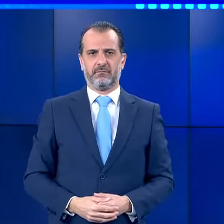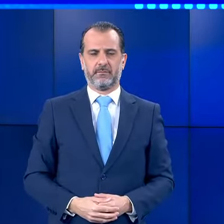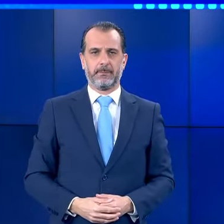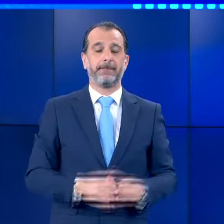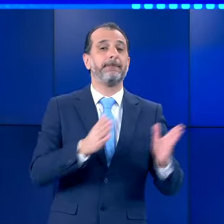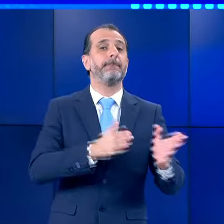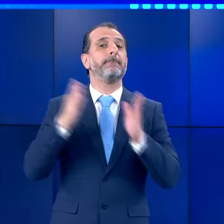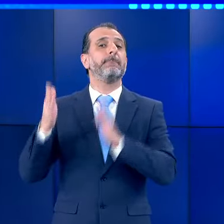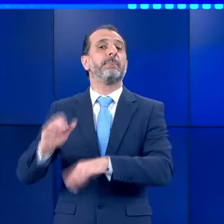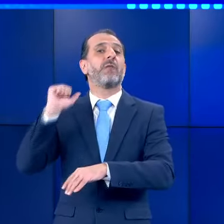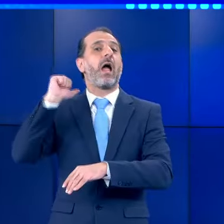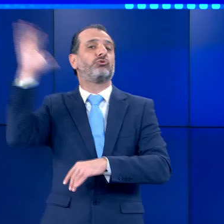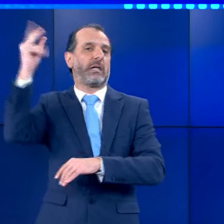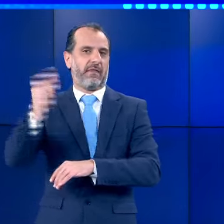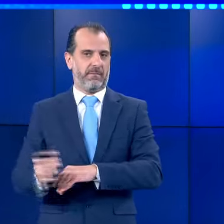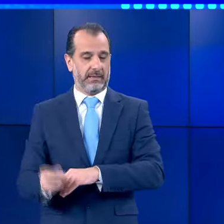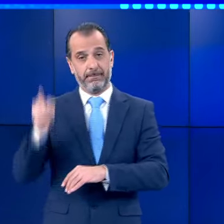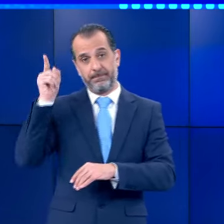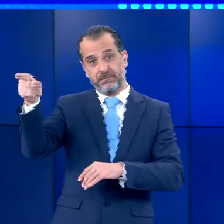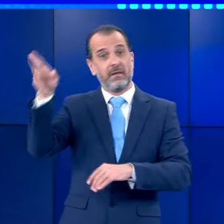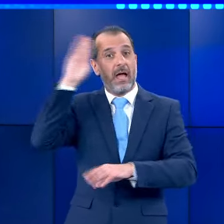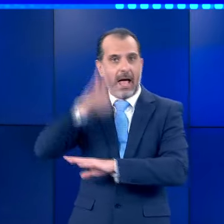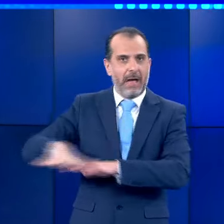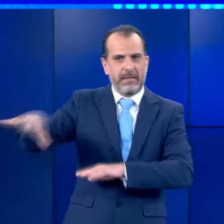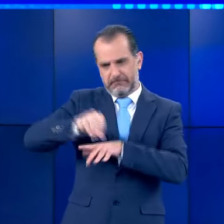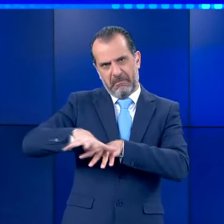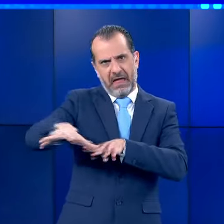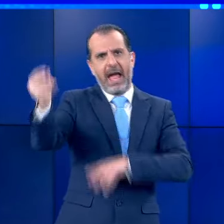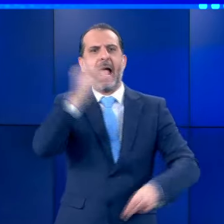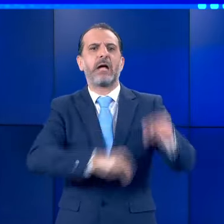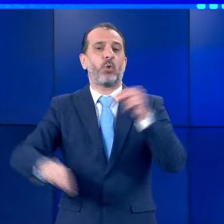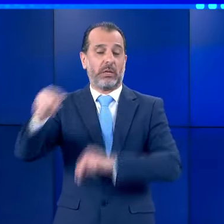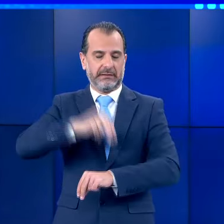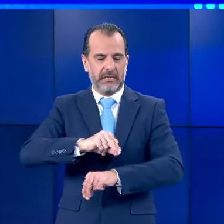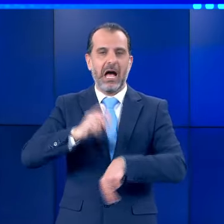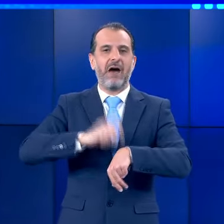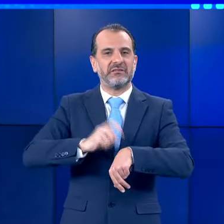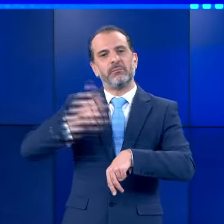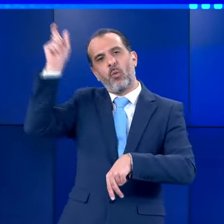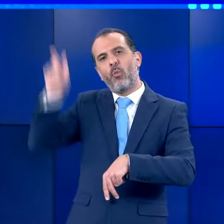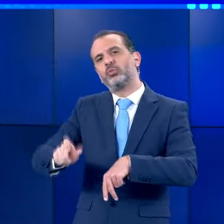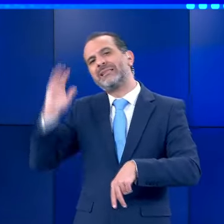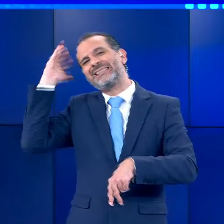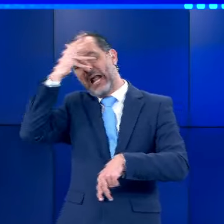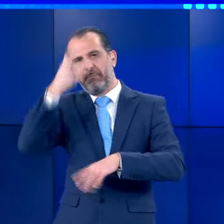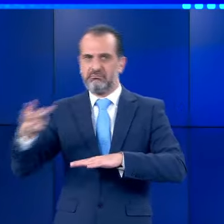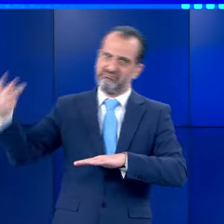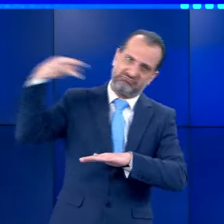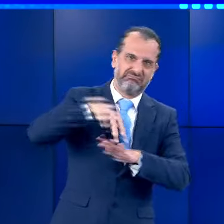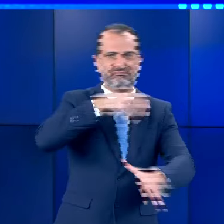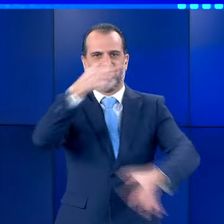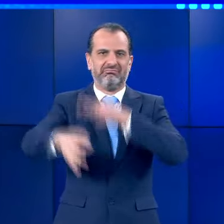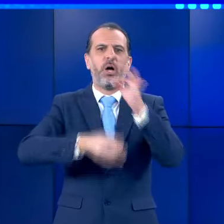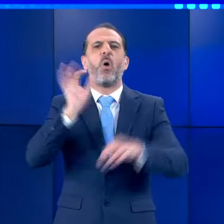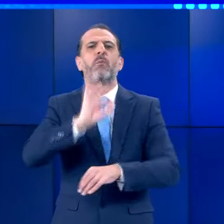Εκτός σύνορων τώρα, οι αμερικανικές εκλογές είναι πια στην τελική ευθεία. Στην προεκλογική ομιλία του, ο Ντόναλτ Τραμπ στην Αιόρκη